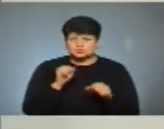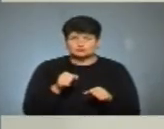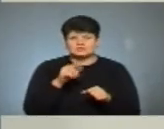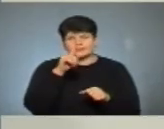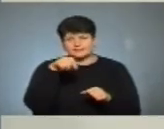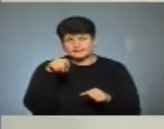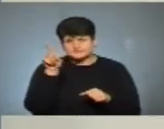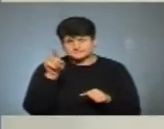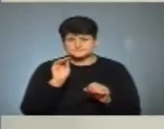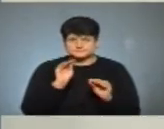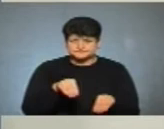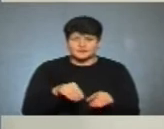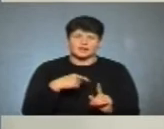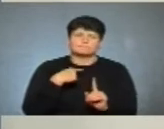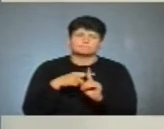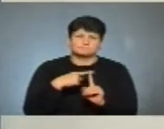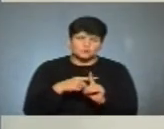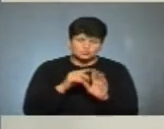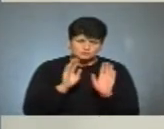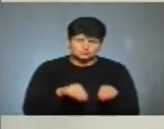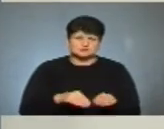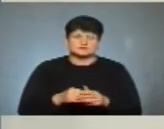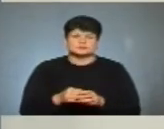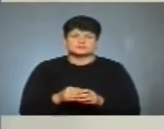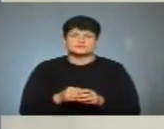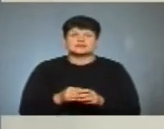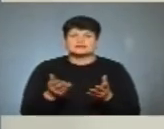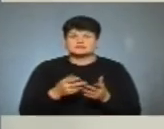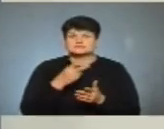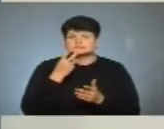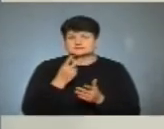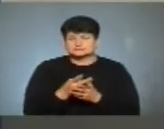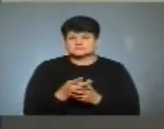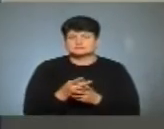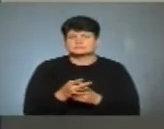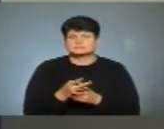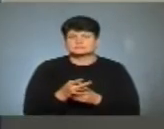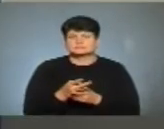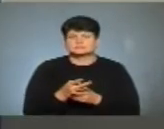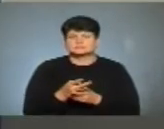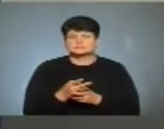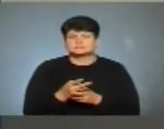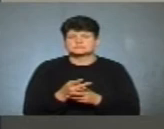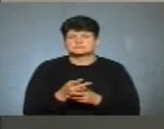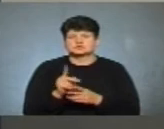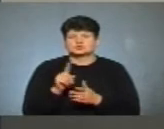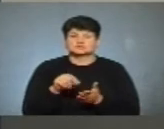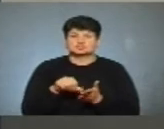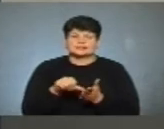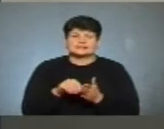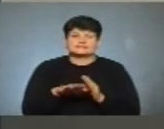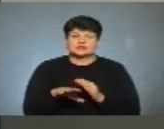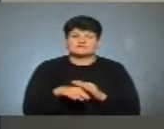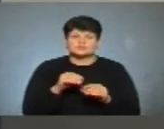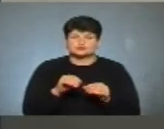галочку так звану, так і плюс. В принципі, іншу позначку, яка дасть можливість членам територіальної